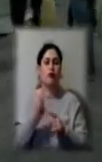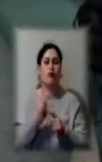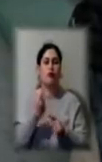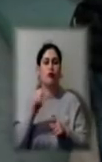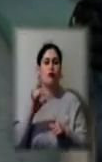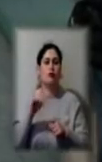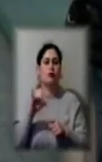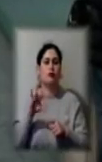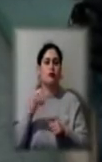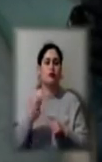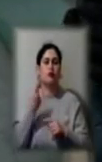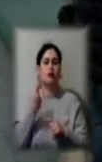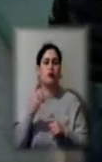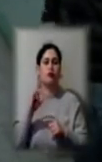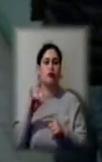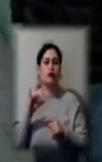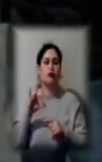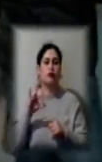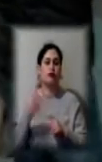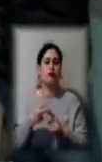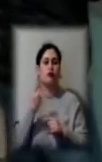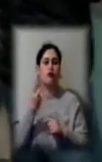один у Новотроїцькому та два в Олешківському.